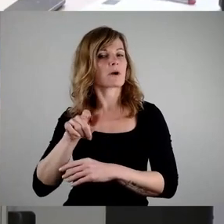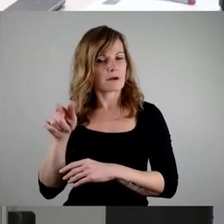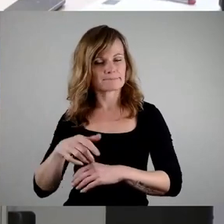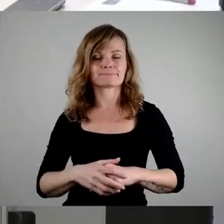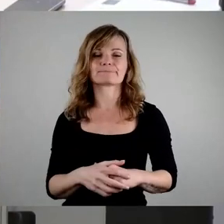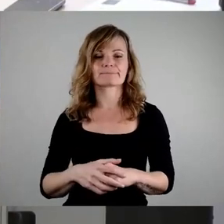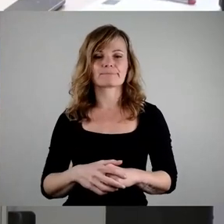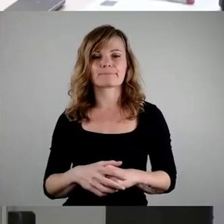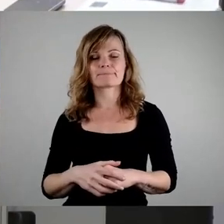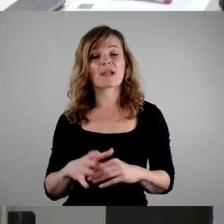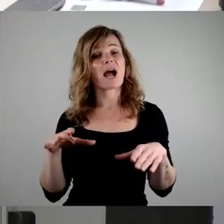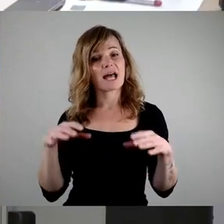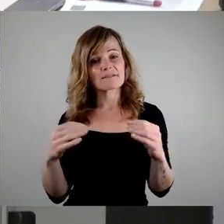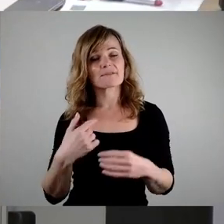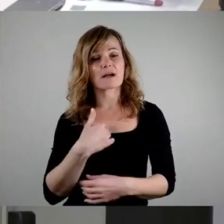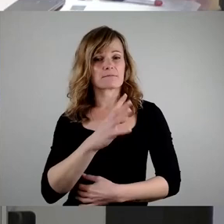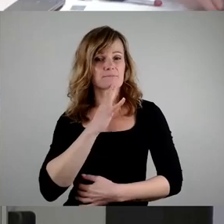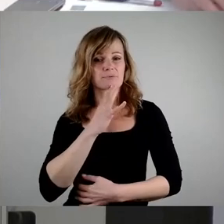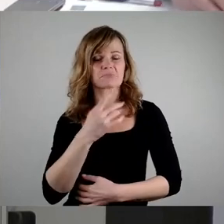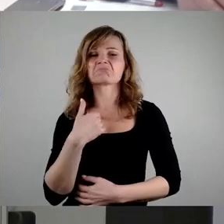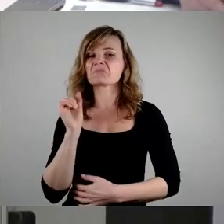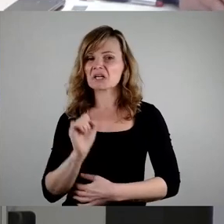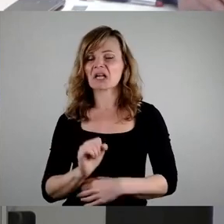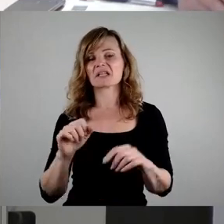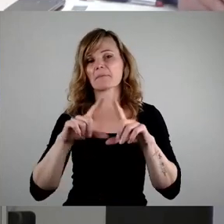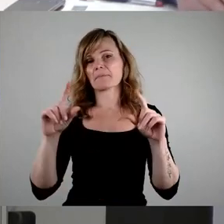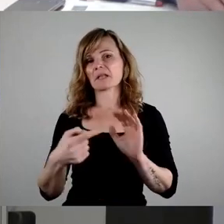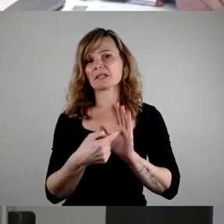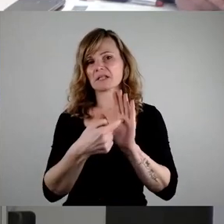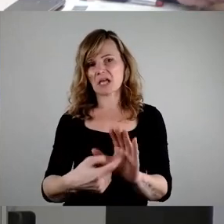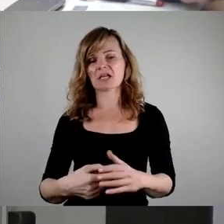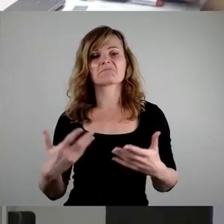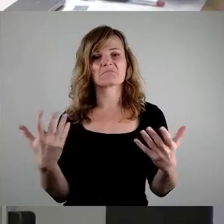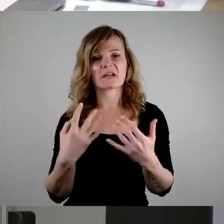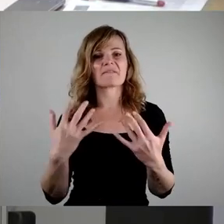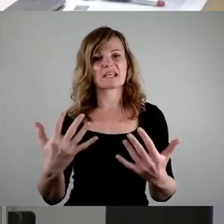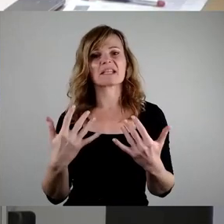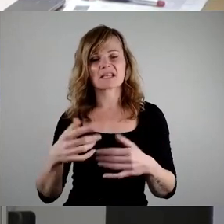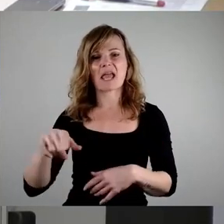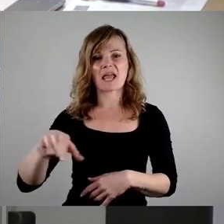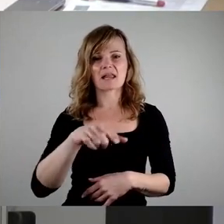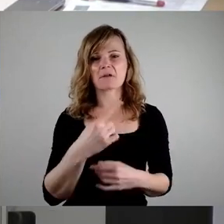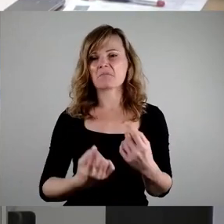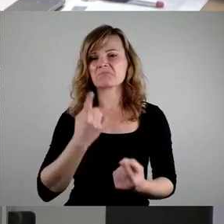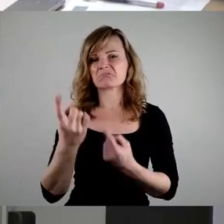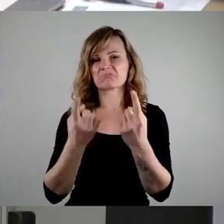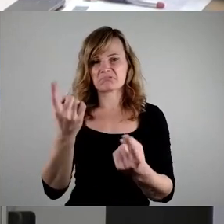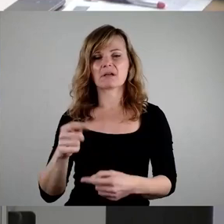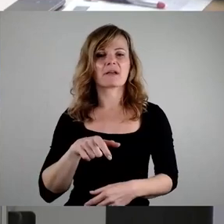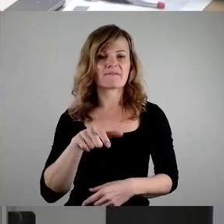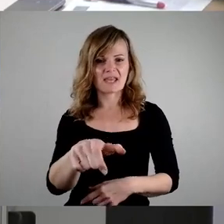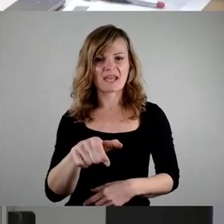dieser Rede könnte ich Ihnen jetzt Bilder zeigen von vermüllten Elbwiesen, zertretenen Pappbechern auf Fußwegen oder